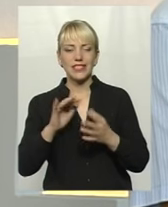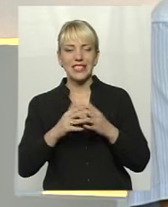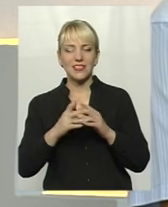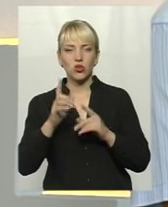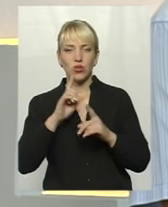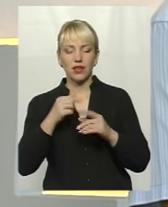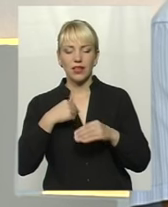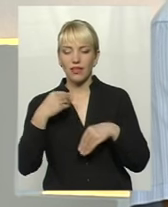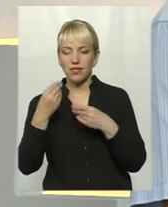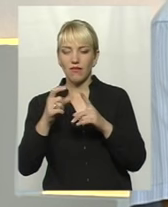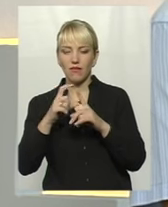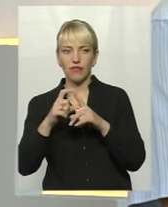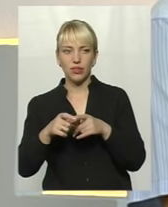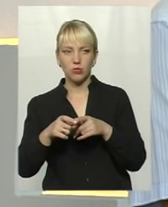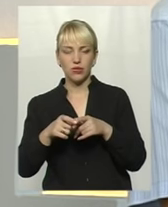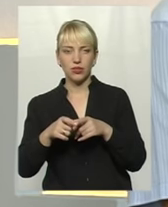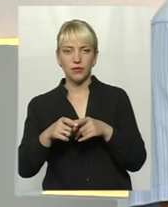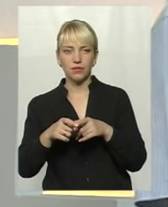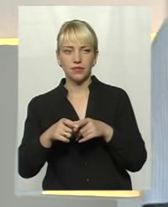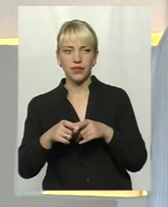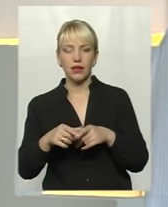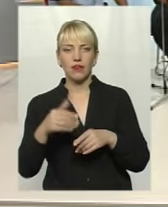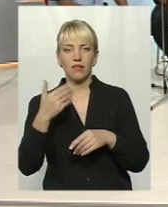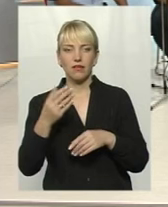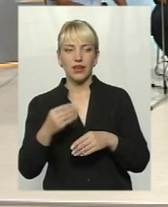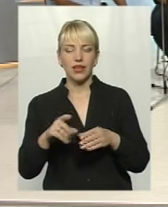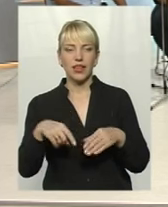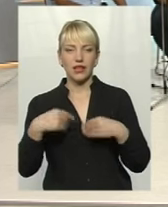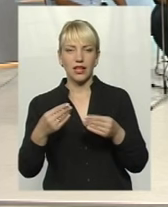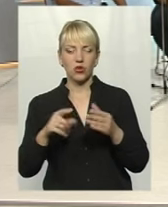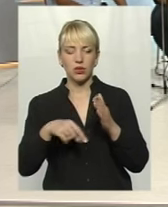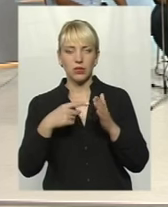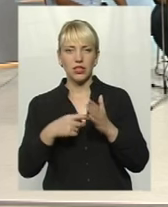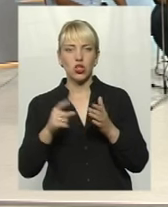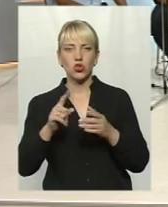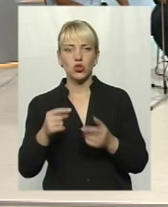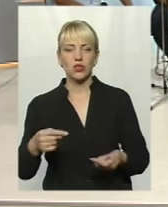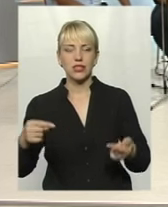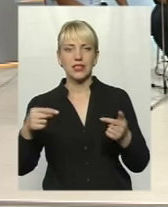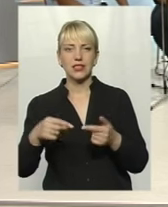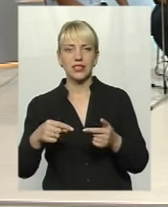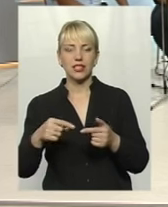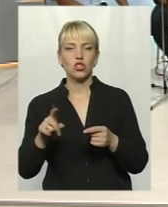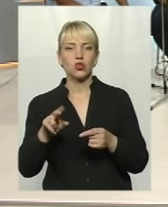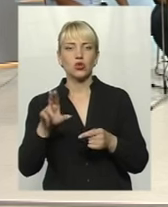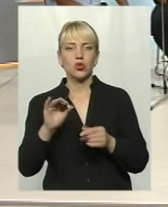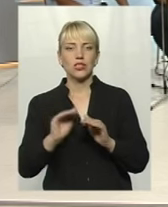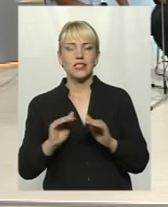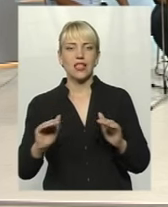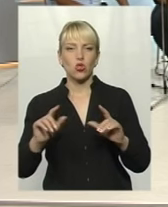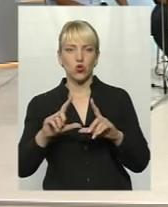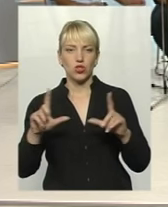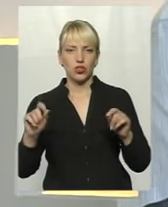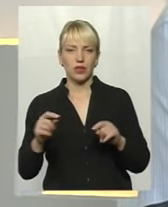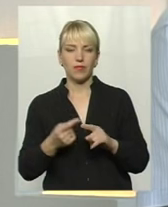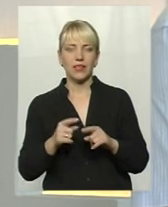сталося так, що ці питання б тут не відникали. От ви надаєте питання згідно садіка. Цей садік, напроті з 19 років, навіть не об